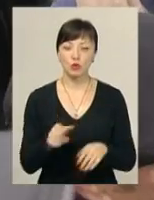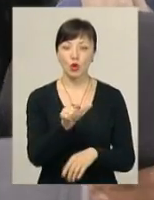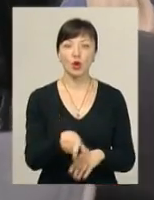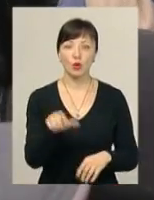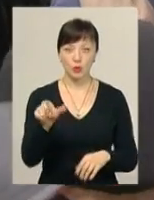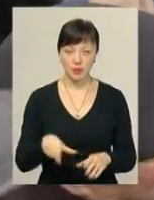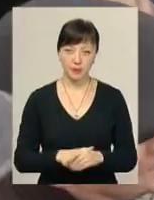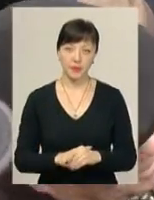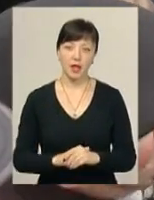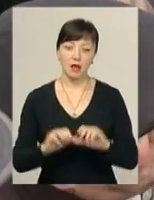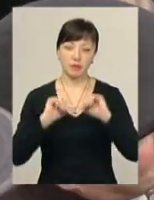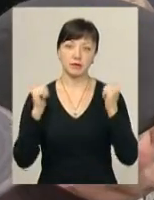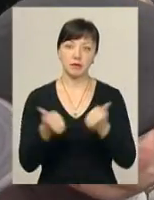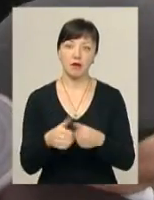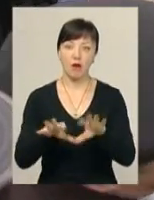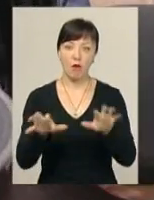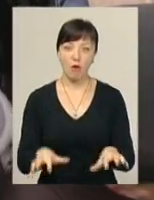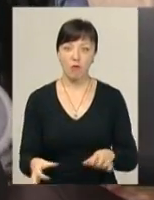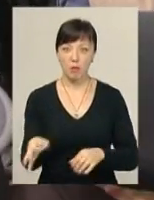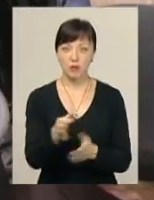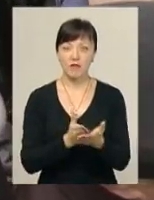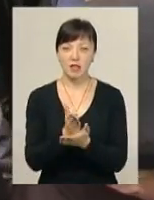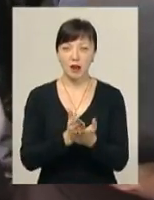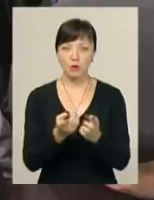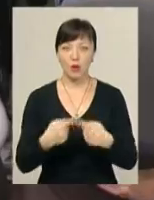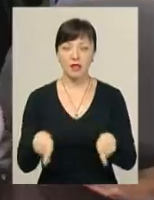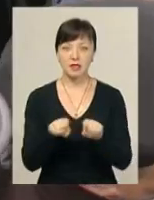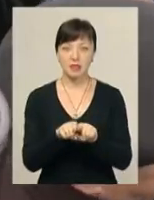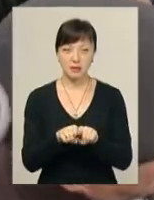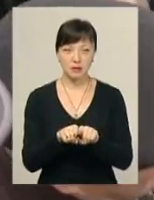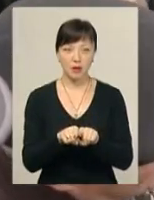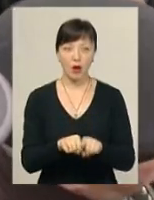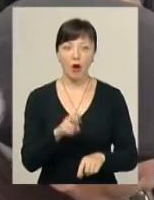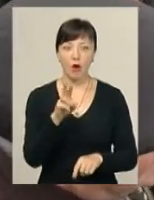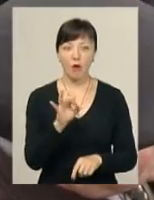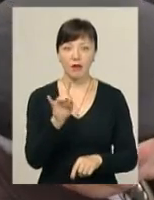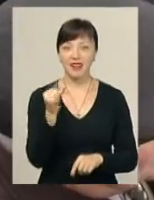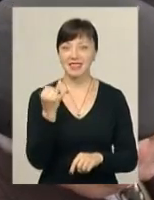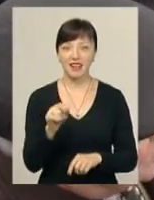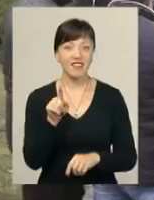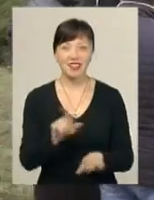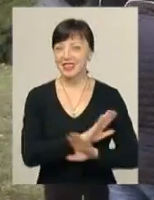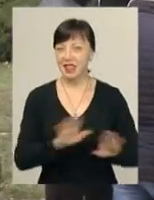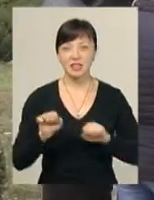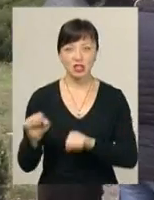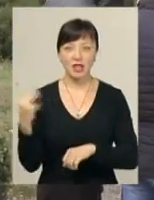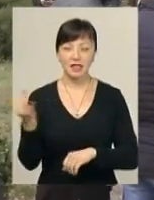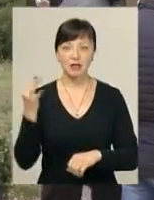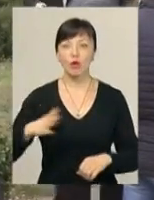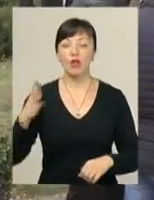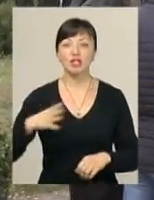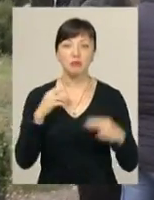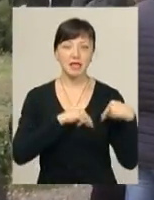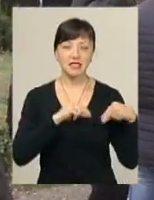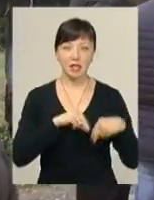люди? І взяли в облогу голову обласної ветеранської організації Петра Корнацького. Мовляв, він не те, що не захищає інтереси колишніх